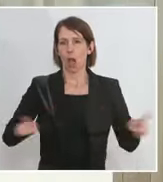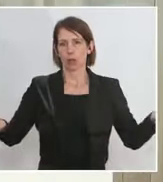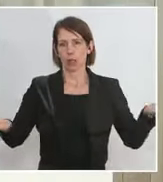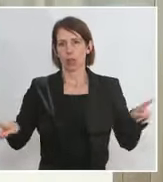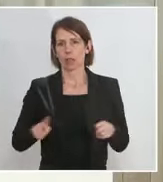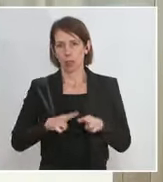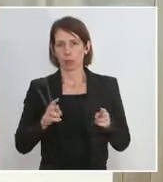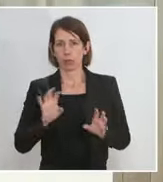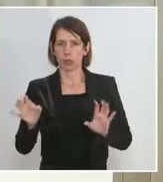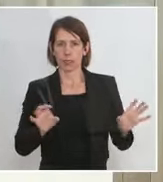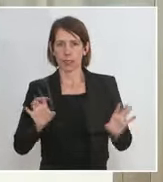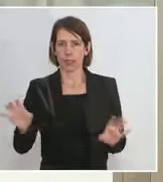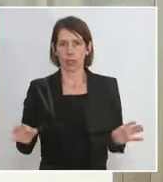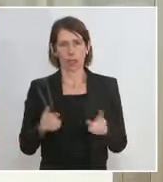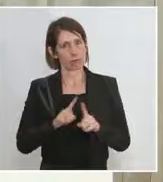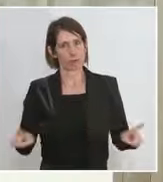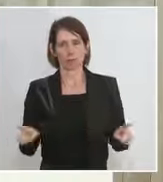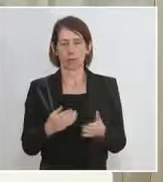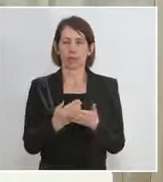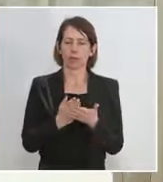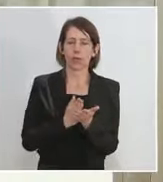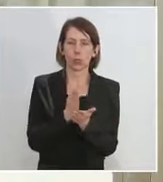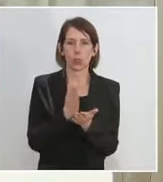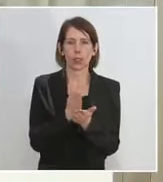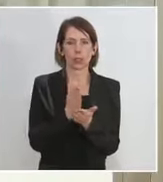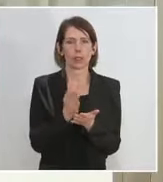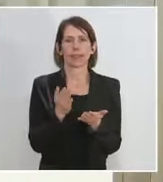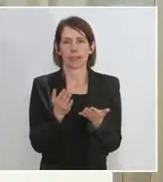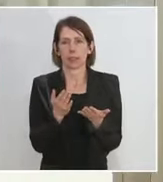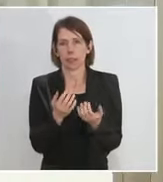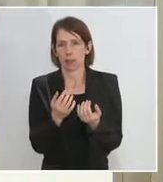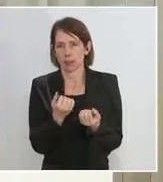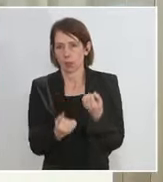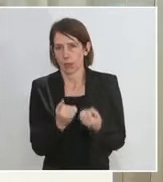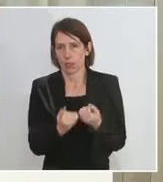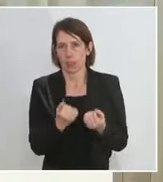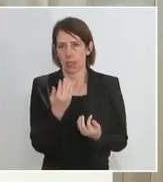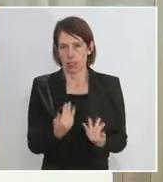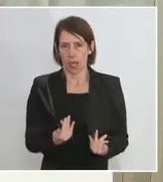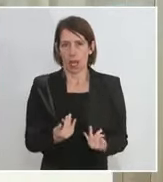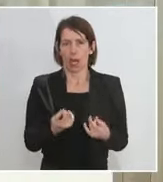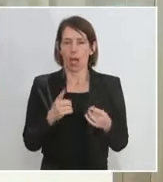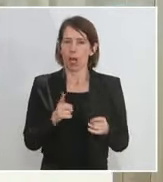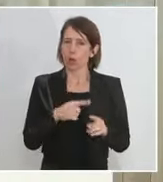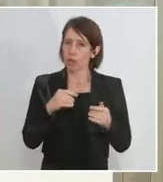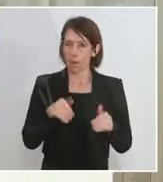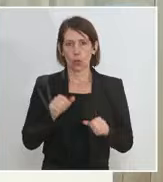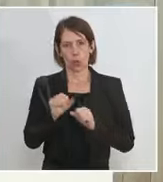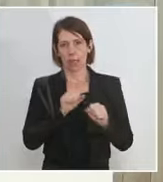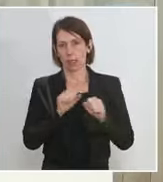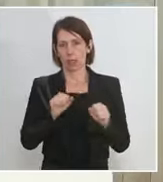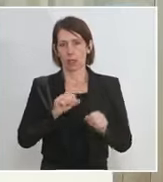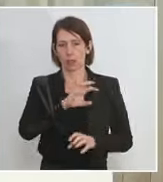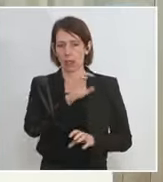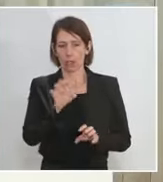Bundesländern. Von daher ist immer der Durchschnitt eine sehr trügerische Zahl. Wir werden so auch reagieren müssen auf regional